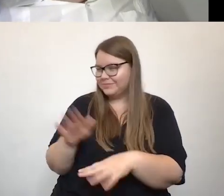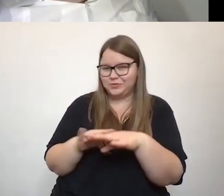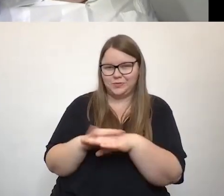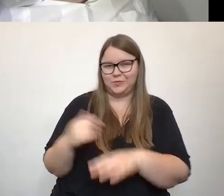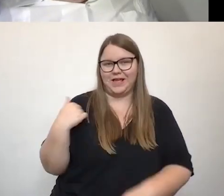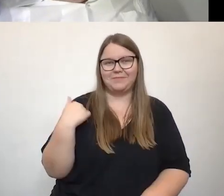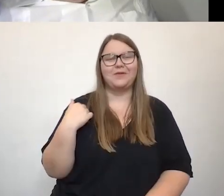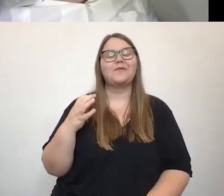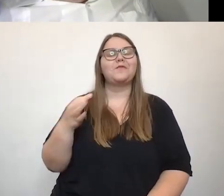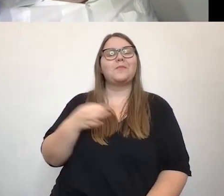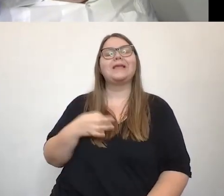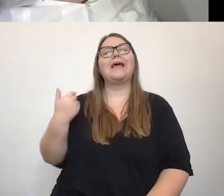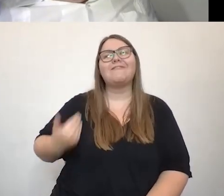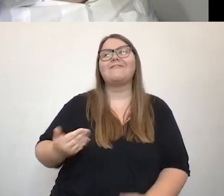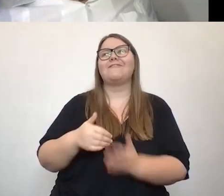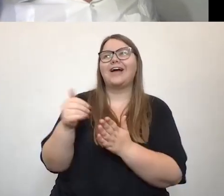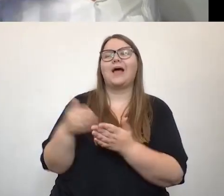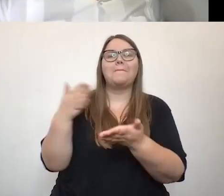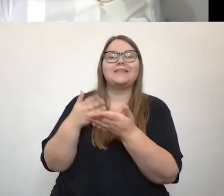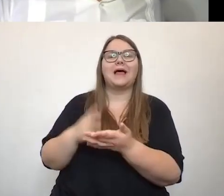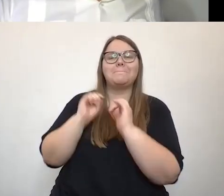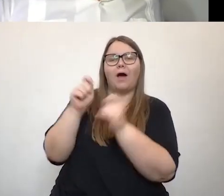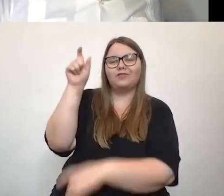für mich eben immer noch die Behindertenbeauftragte. Ja, kein Problem.